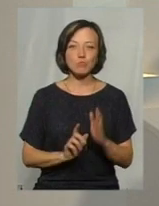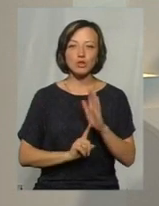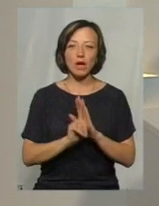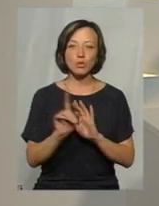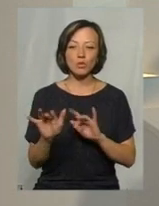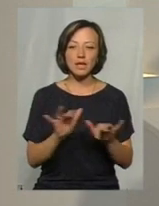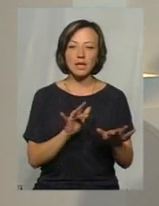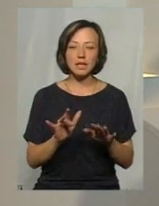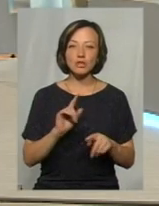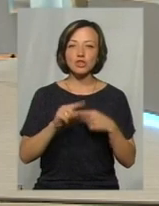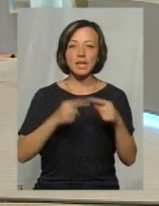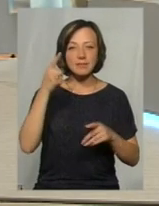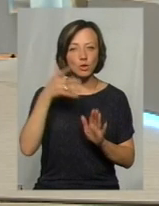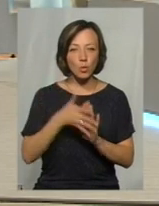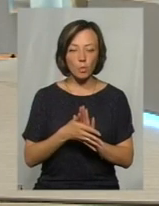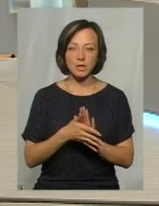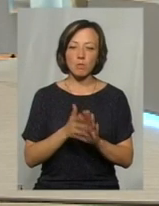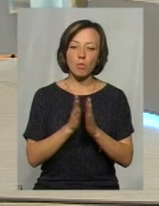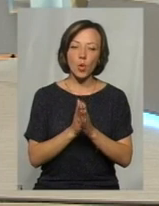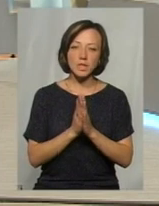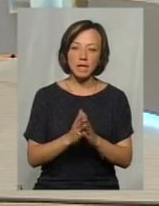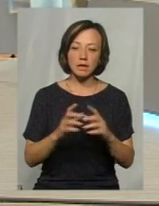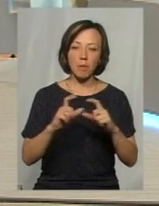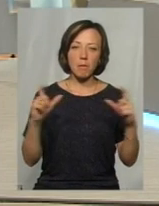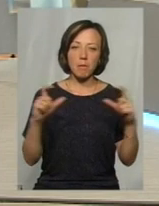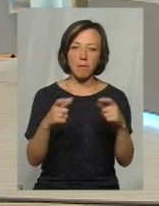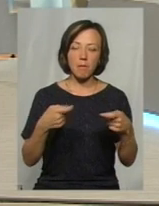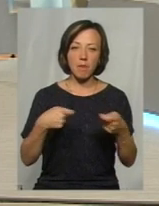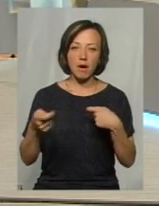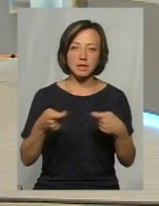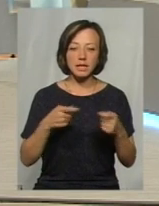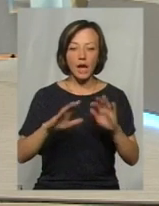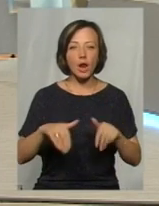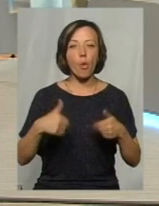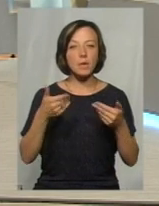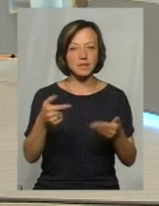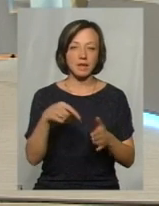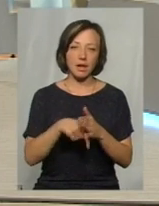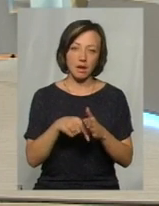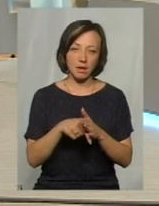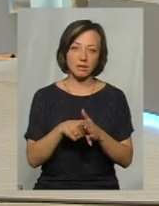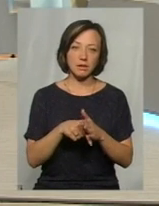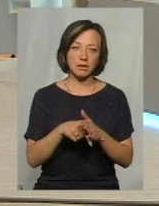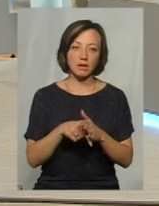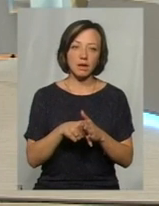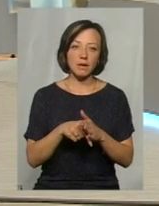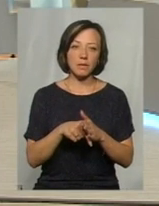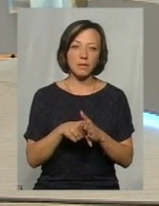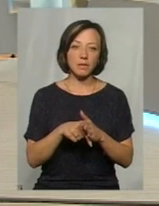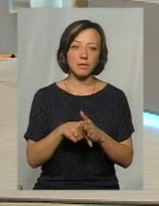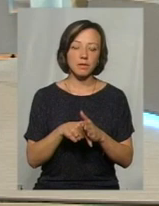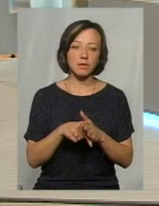діяти, будемо просити мережі. Це носить рекомендаційний характер, перепрошую,